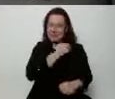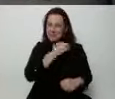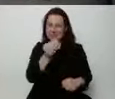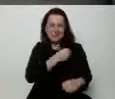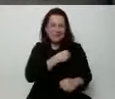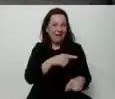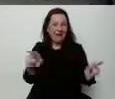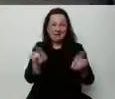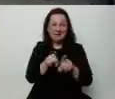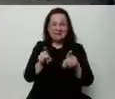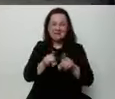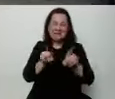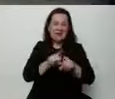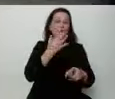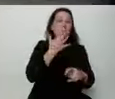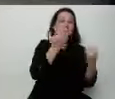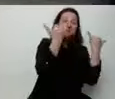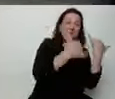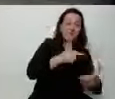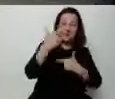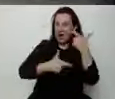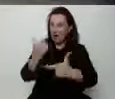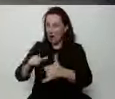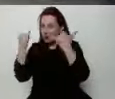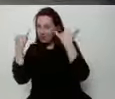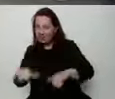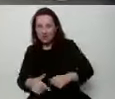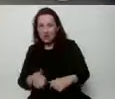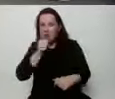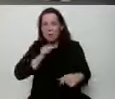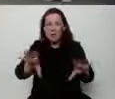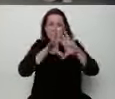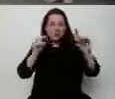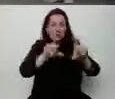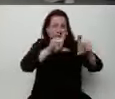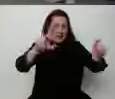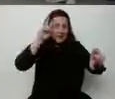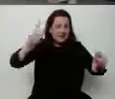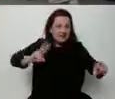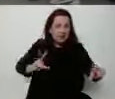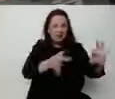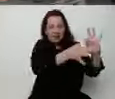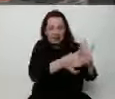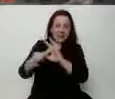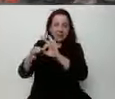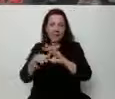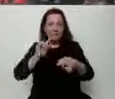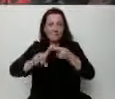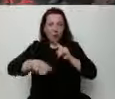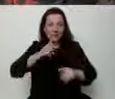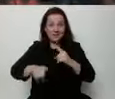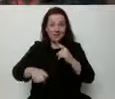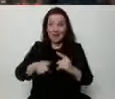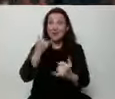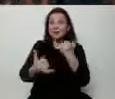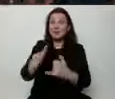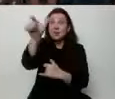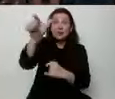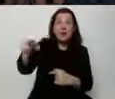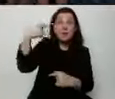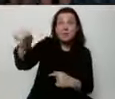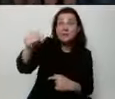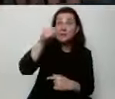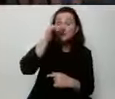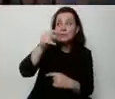pogrążona w hipokryzji. Próbuje upolitycznić wszystkie instytucje. I w momencie, kiedy pan prezydent nie jest w stanie rozliczyć